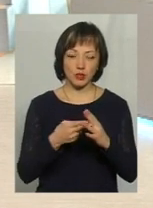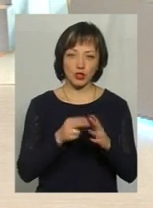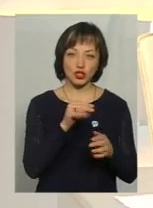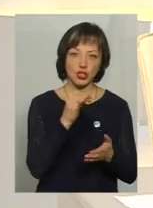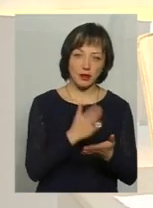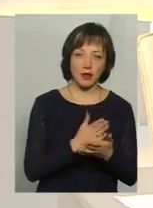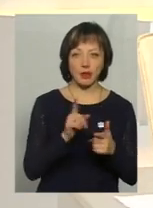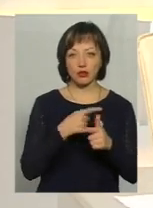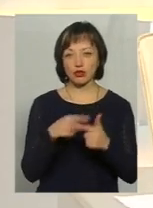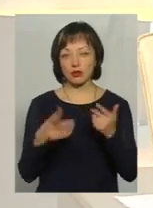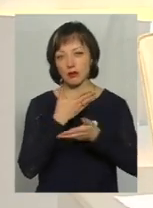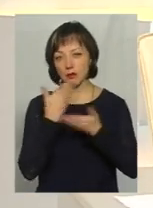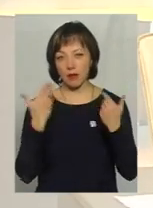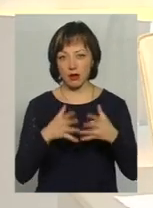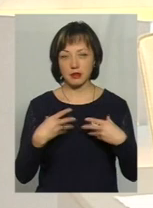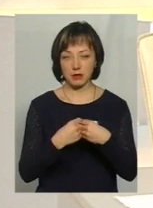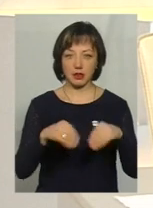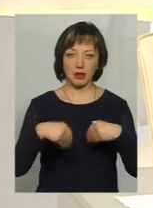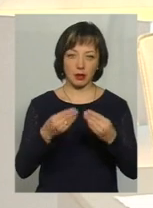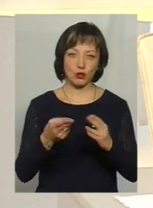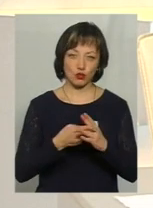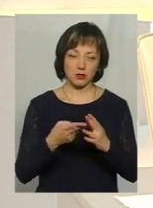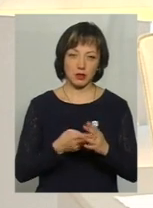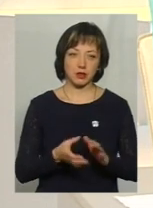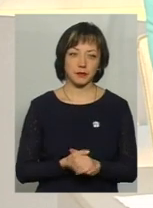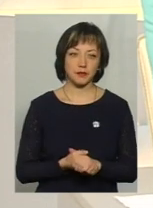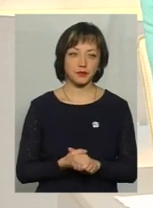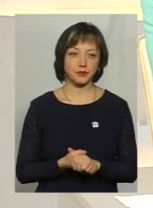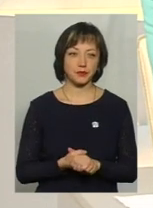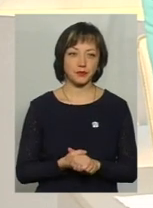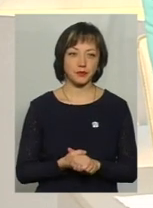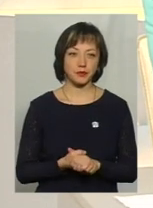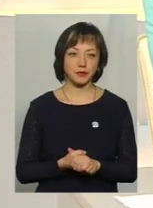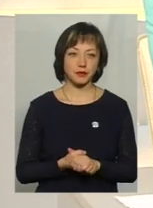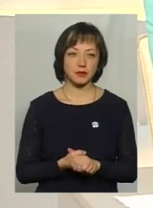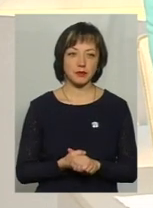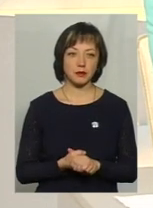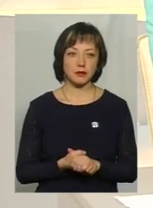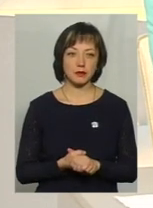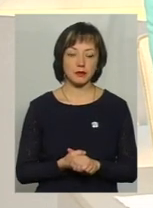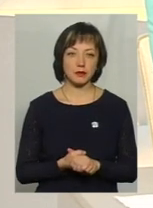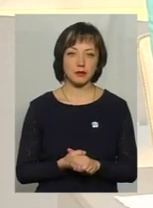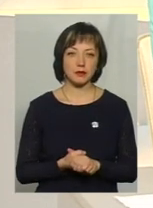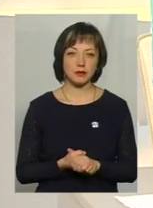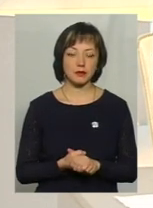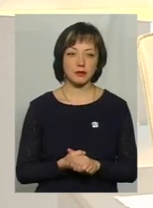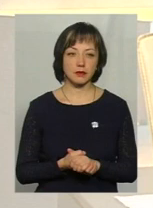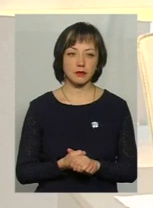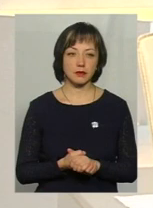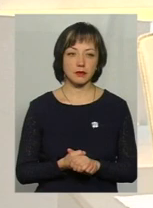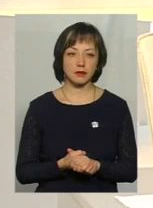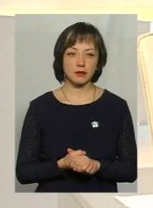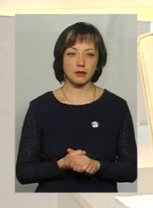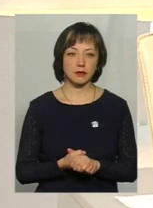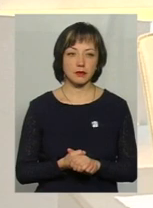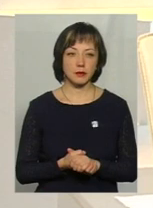чи ця родина має можливість сама сплатити, чи їй треба державна допомога на оплату житлово-комунальних послуг?